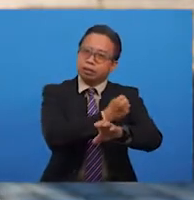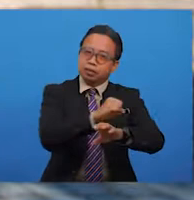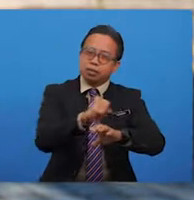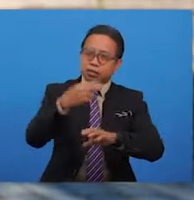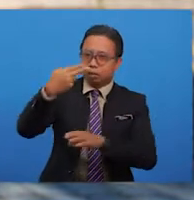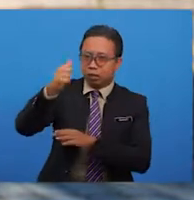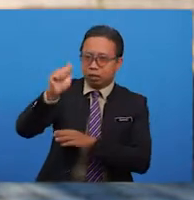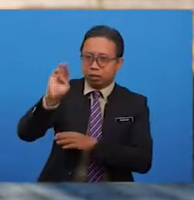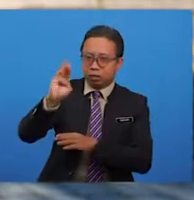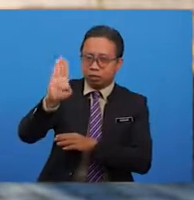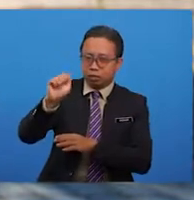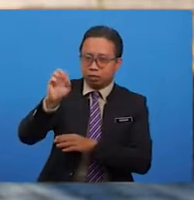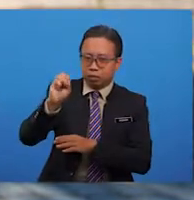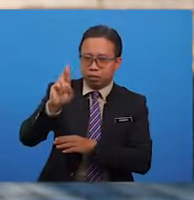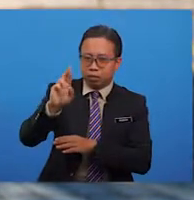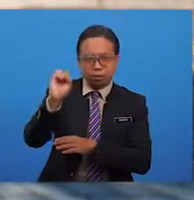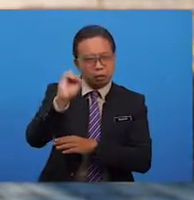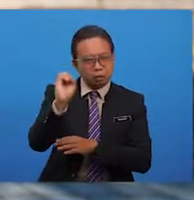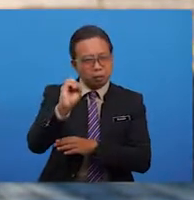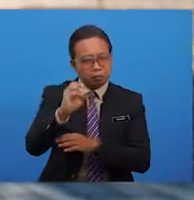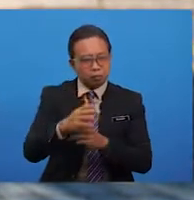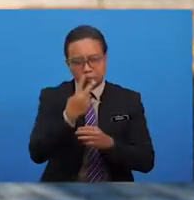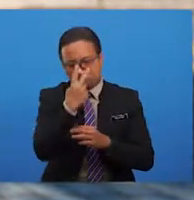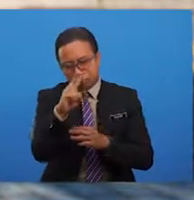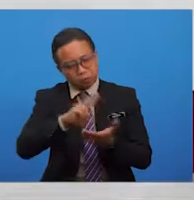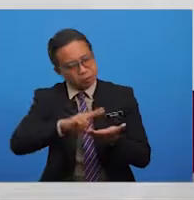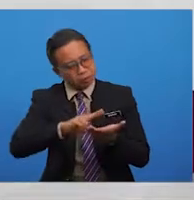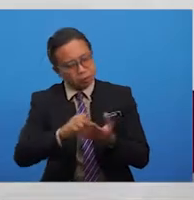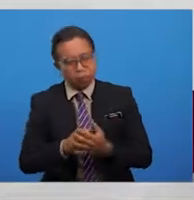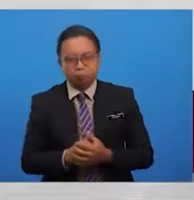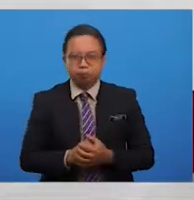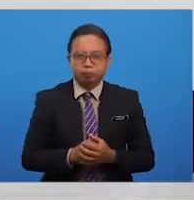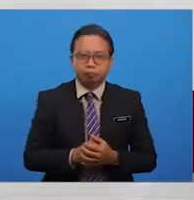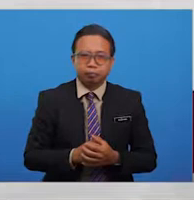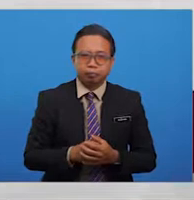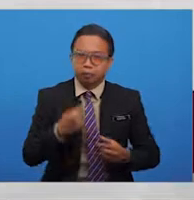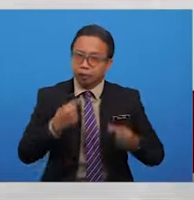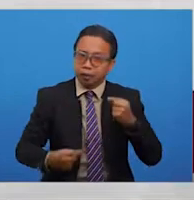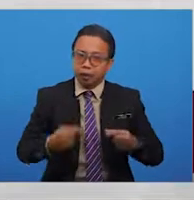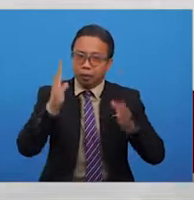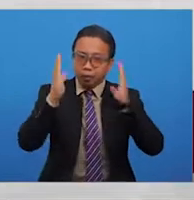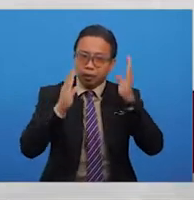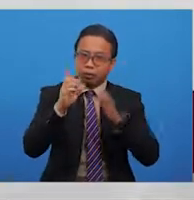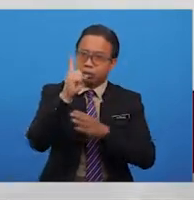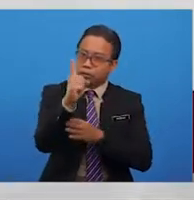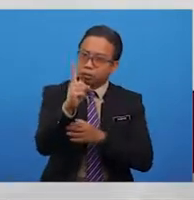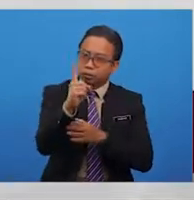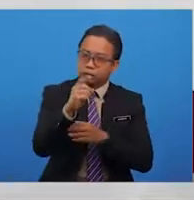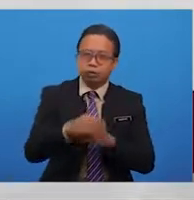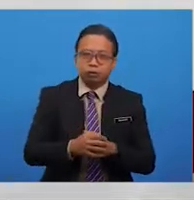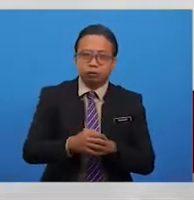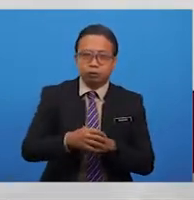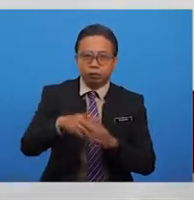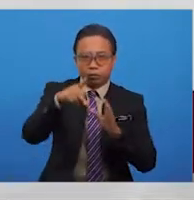hambar dan tiada nilai estetika. Baiklah, gaya bahasa yang pertama ialah gaya bahasa